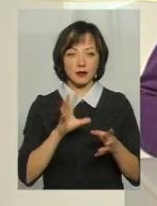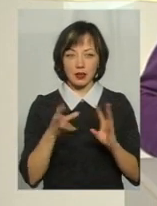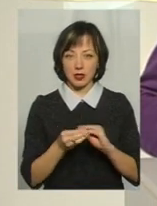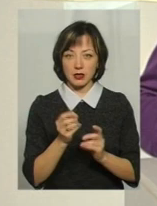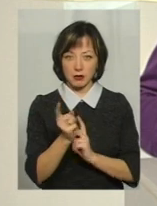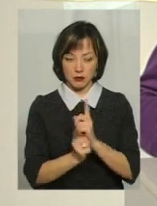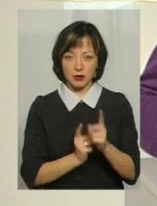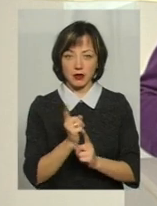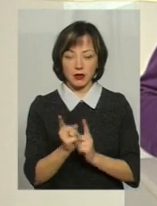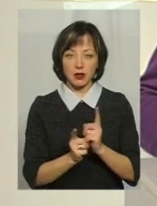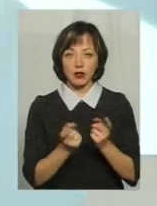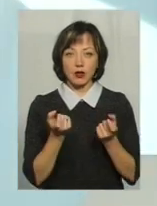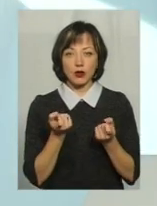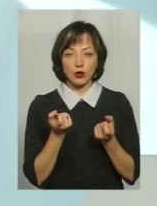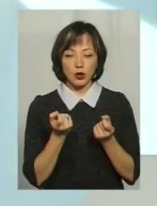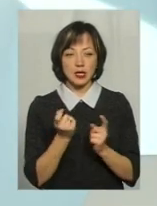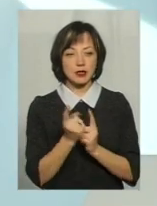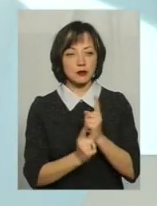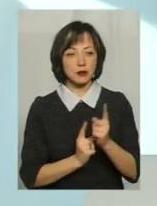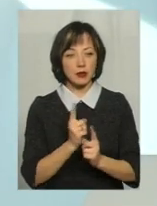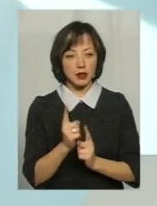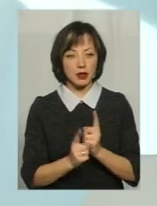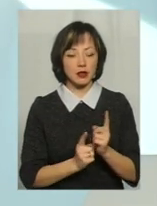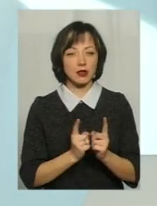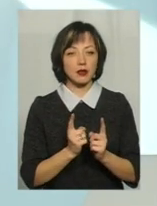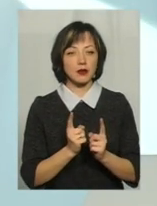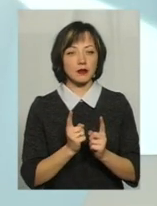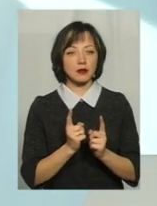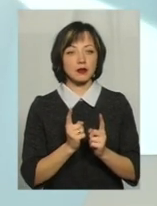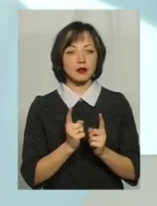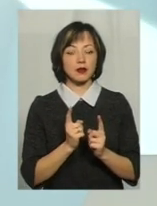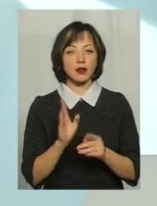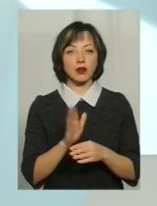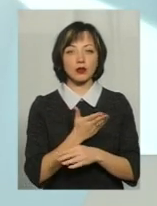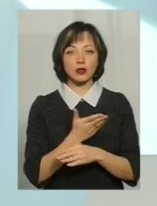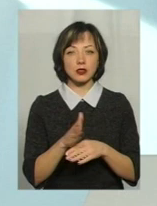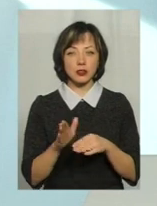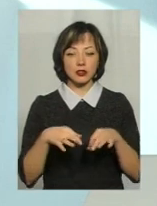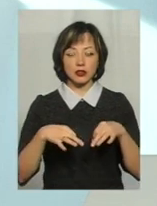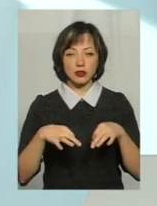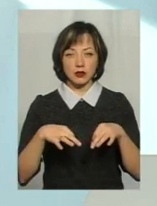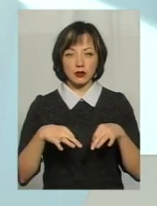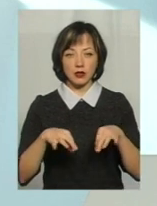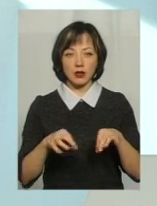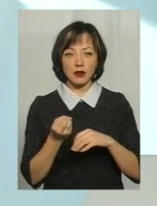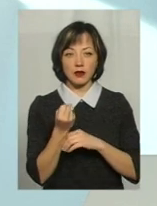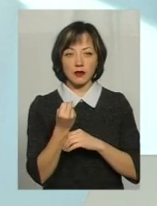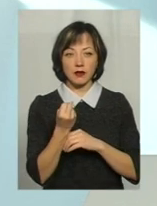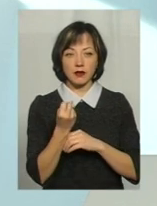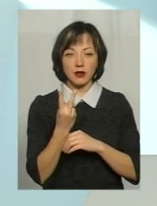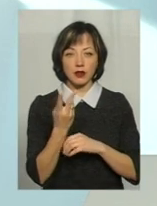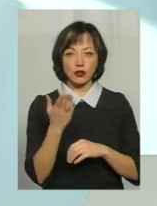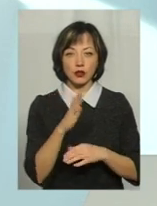змінений, так? Він трохи змінений, він трохи розділений. Частинно транспортних засобів 12 будуть йти